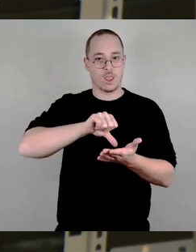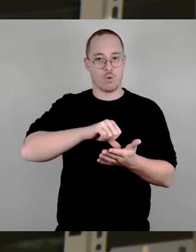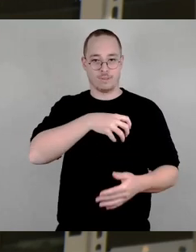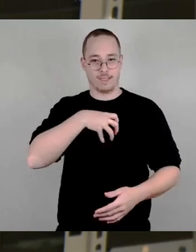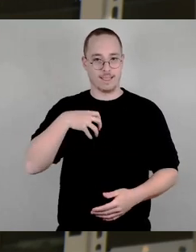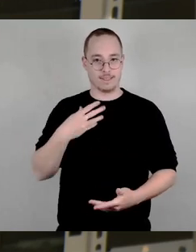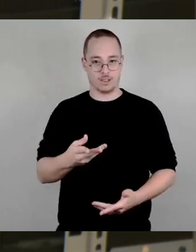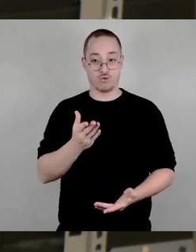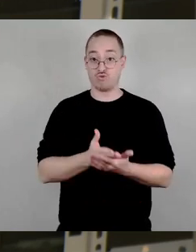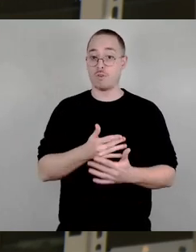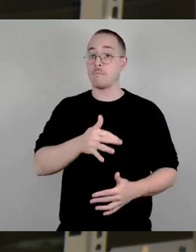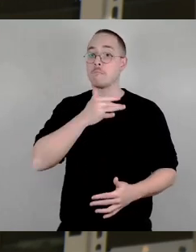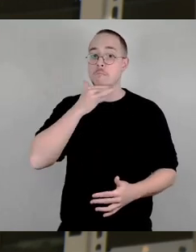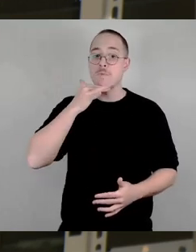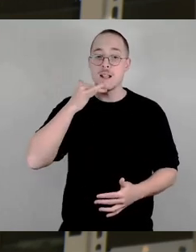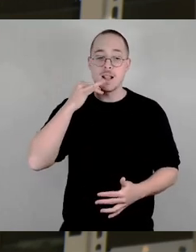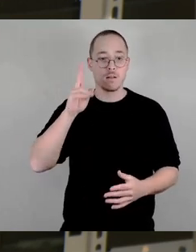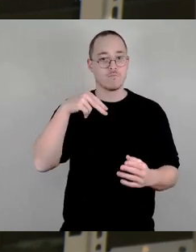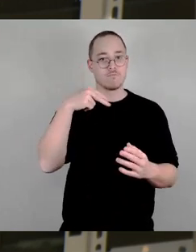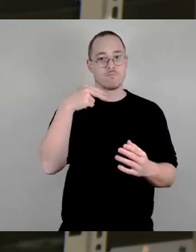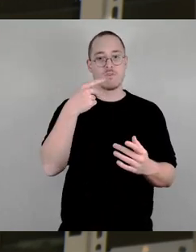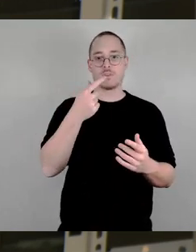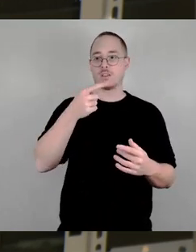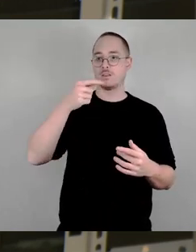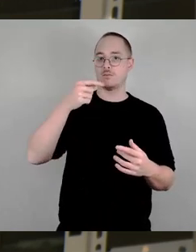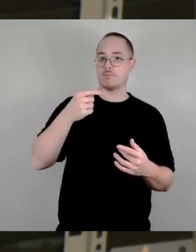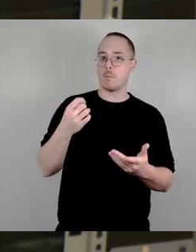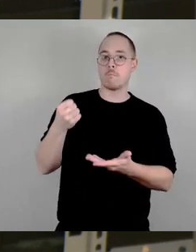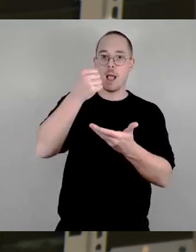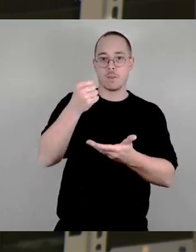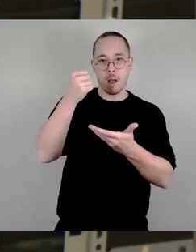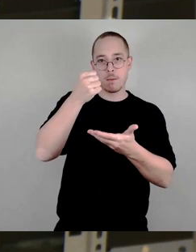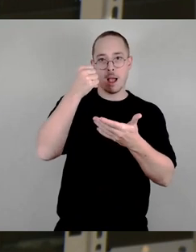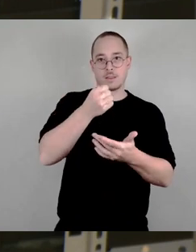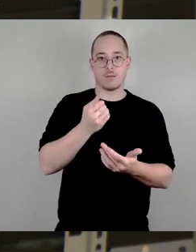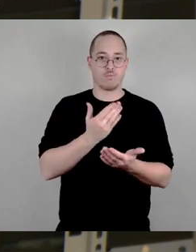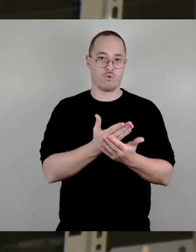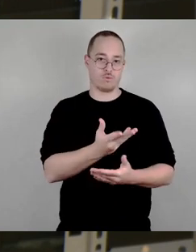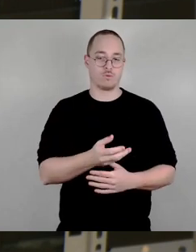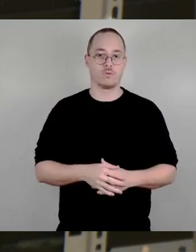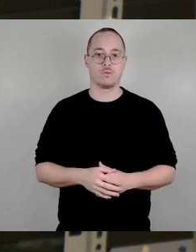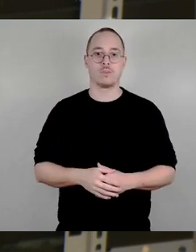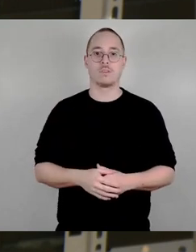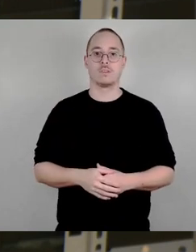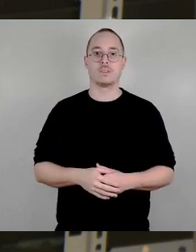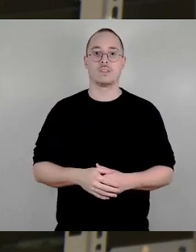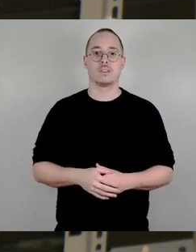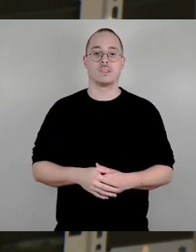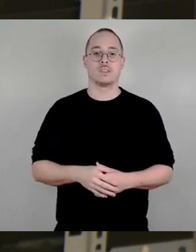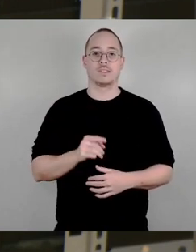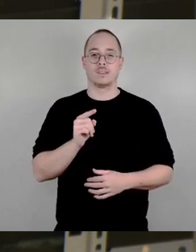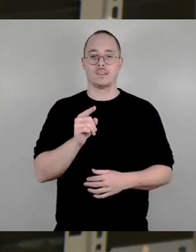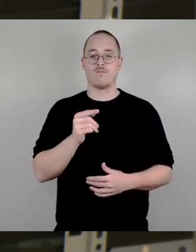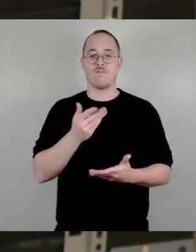Projekt, das an vier Tagen in der Woche im Albertinum und parallel im benachbarten Stadtmuseum stattfindet. In